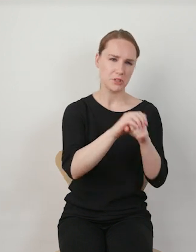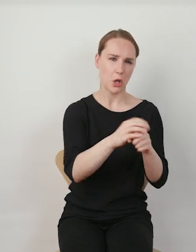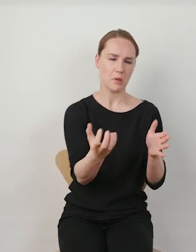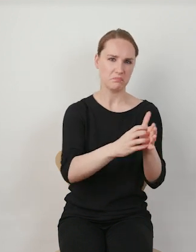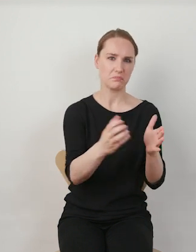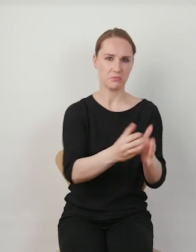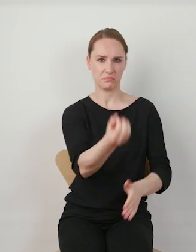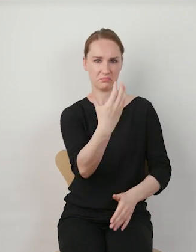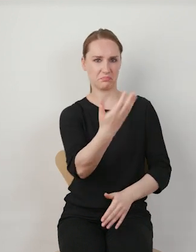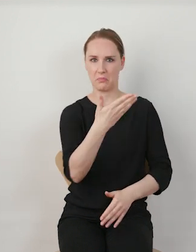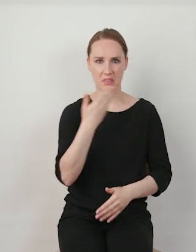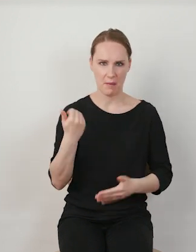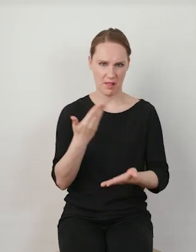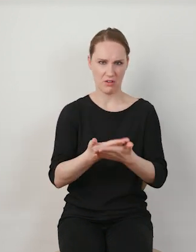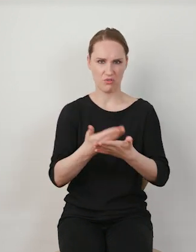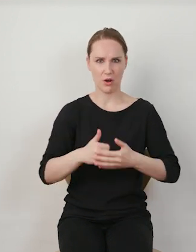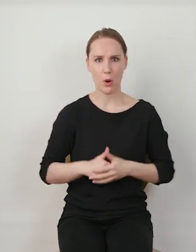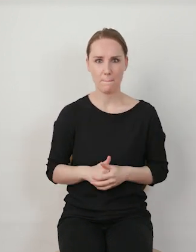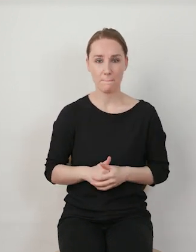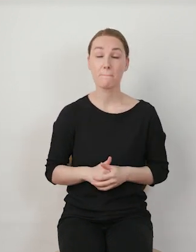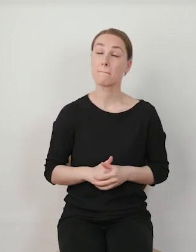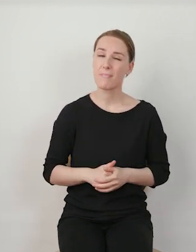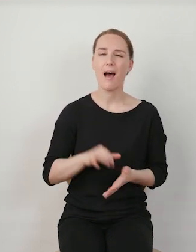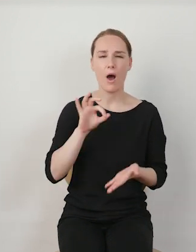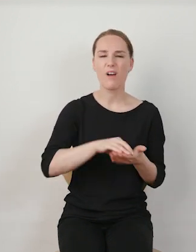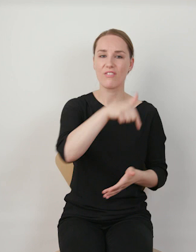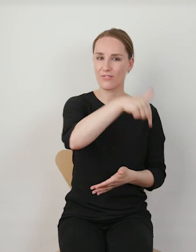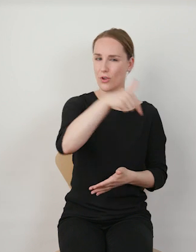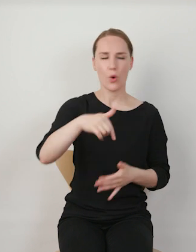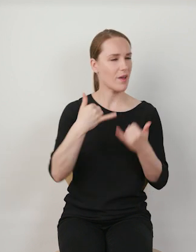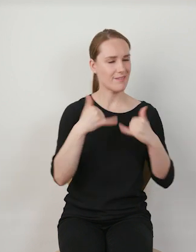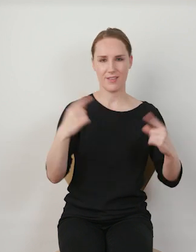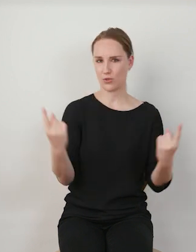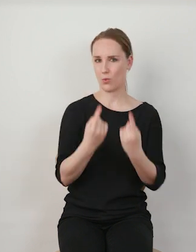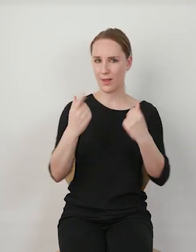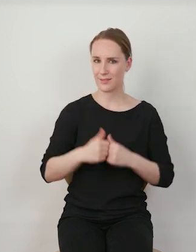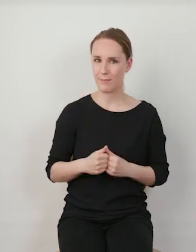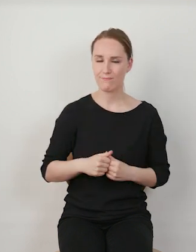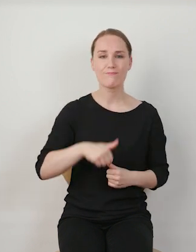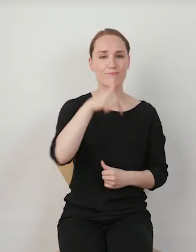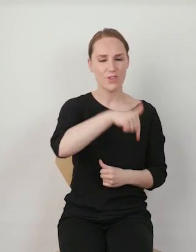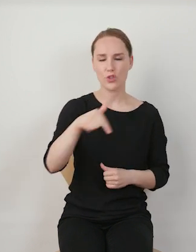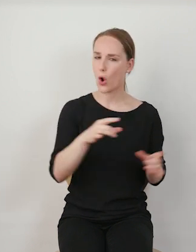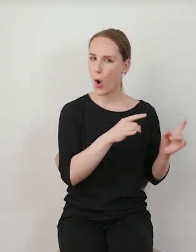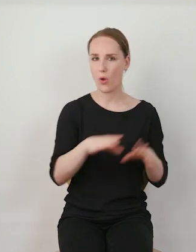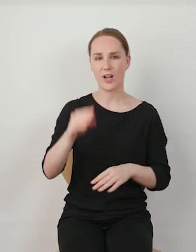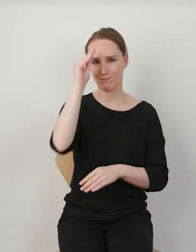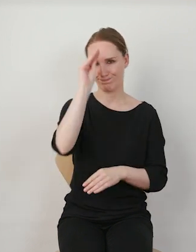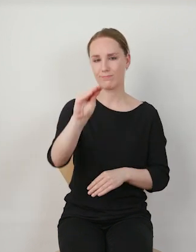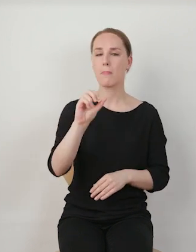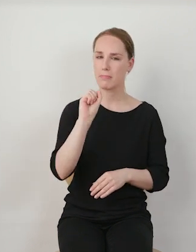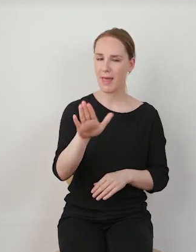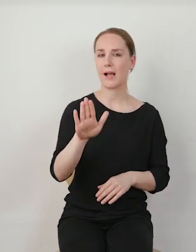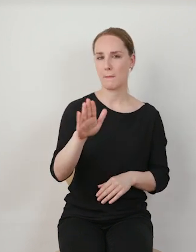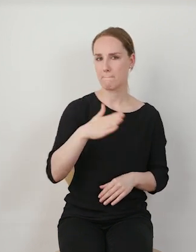w wypadku TikToka mamy zupełnie inną sytuację. TikTok od samego początku mówił, tak mamy algorytm,